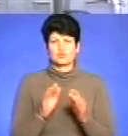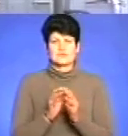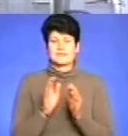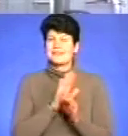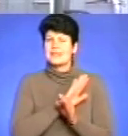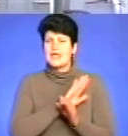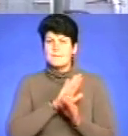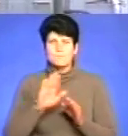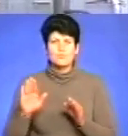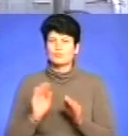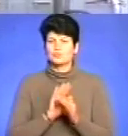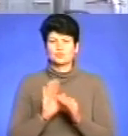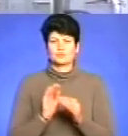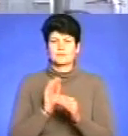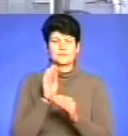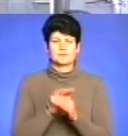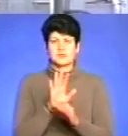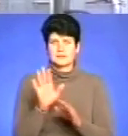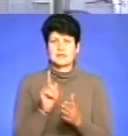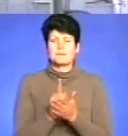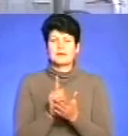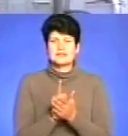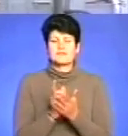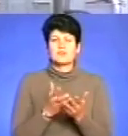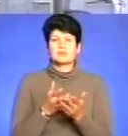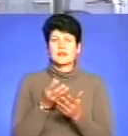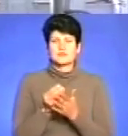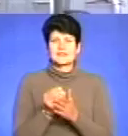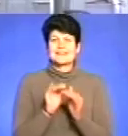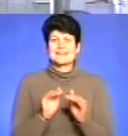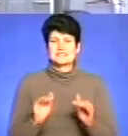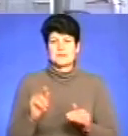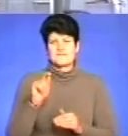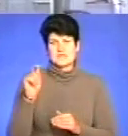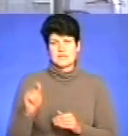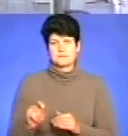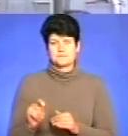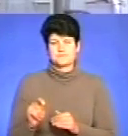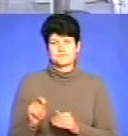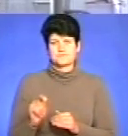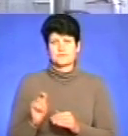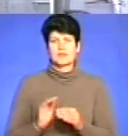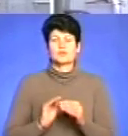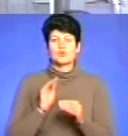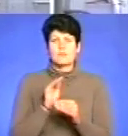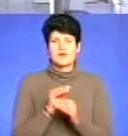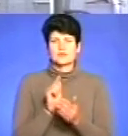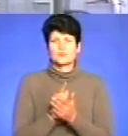не будуть переглянуті підвищення до пенсій, які виплачуються дітям війни, підвищення до пенсій